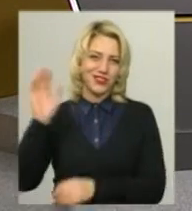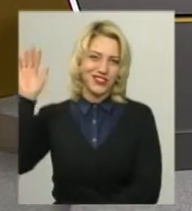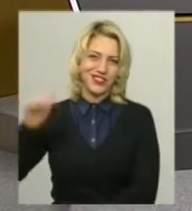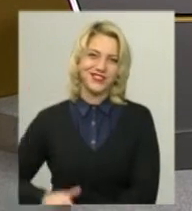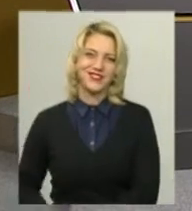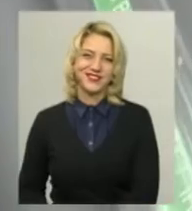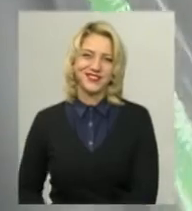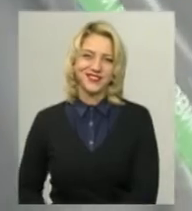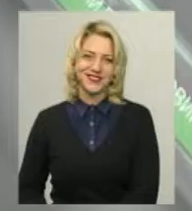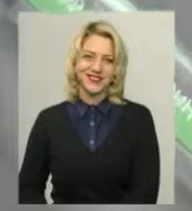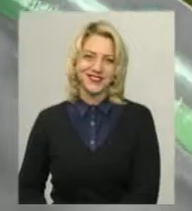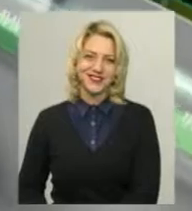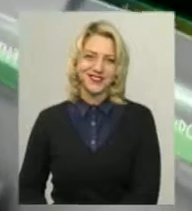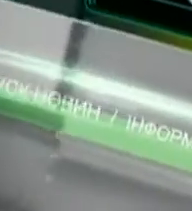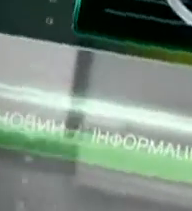.40.